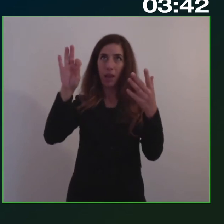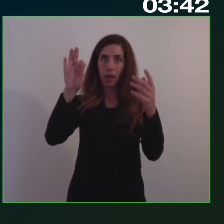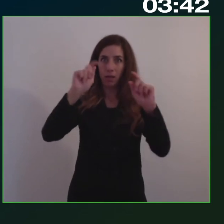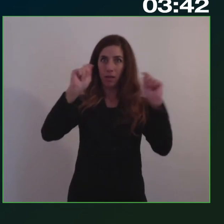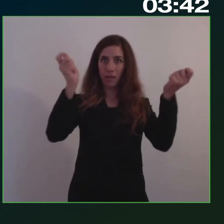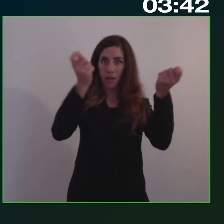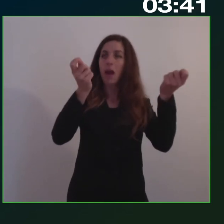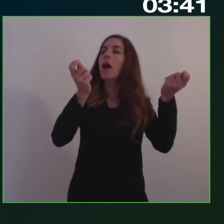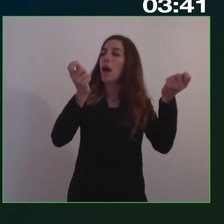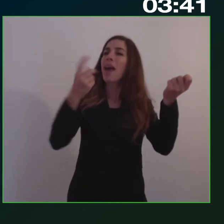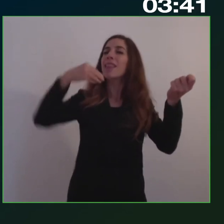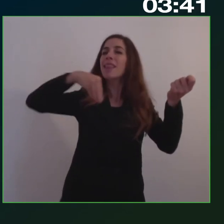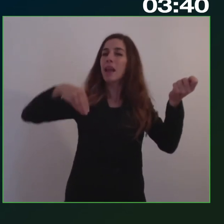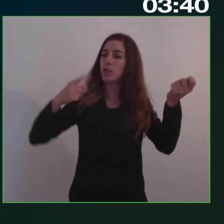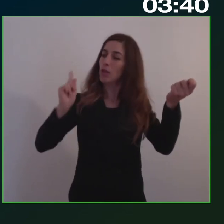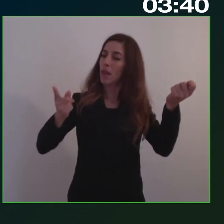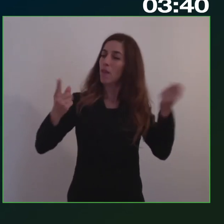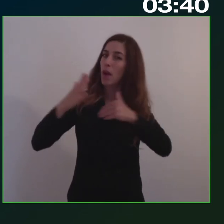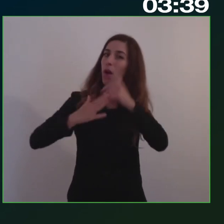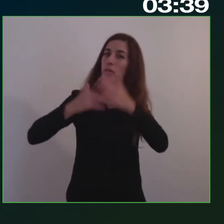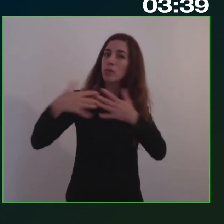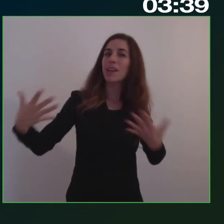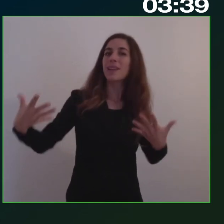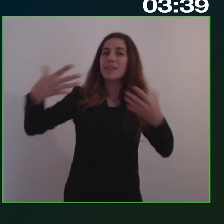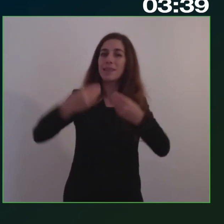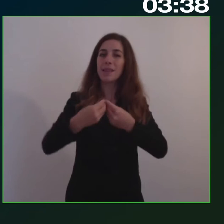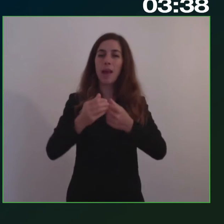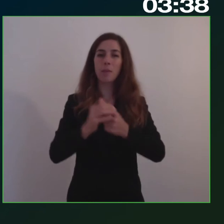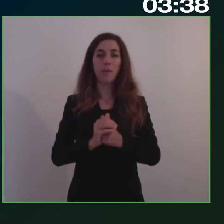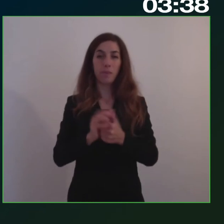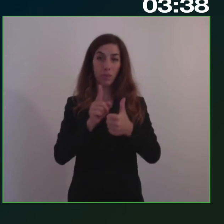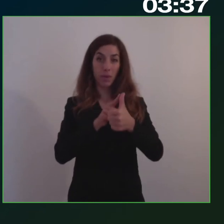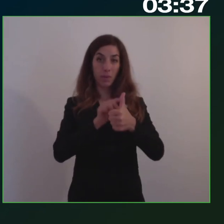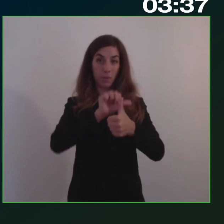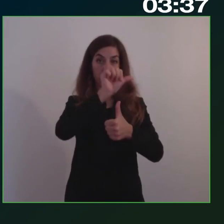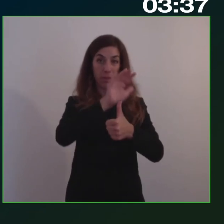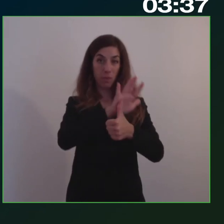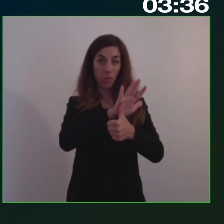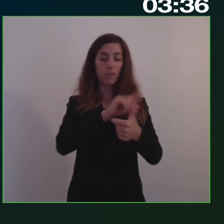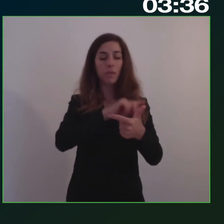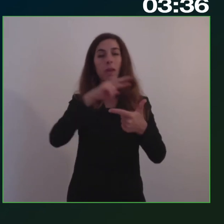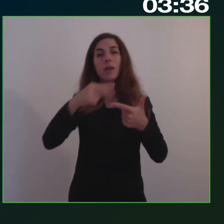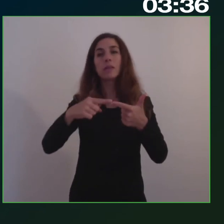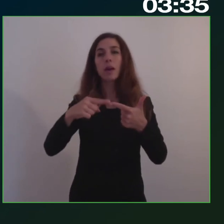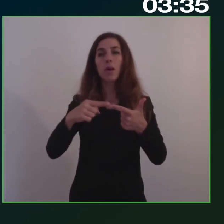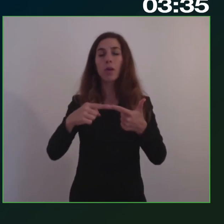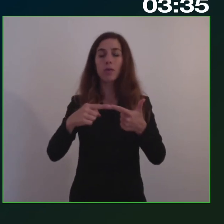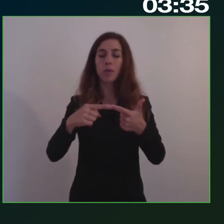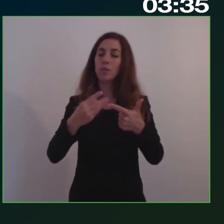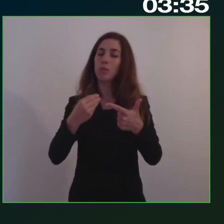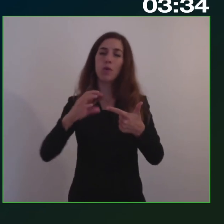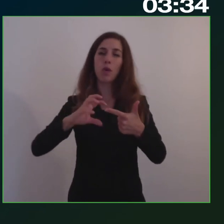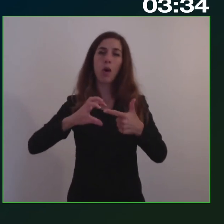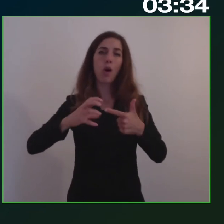La seconda questione che è molto complicata, è molto complessa e sulla quale io